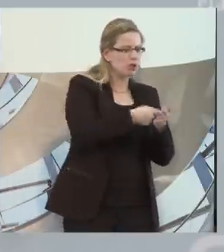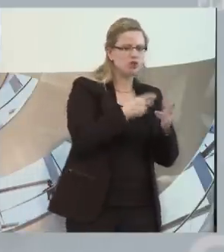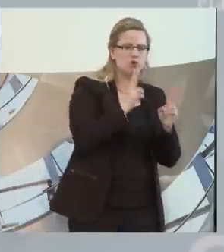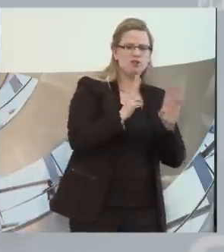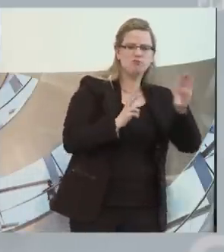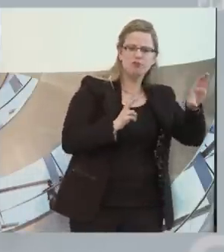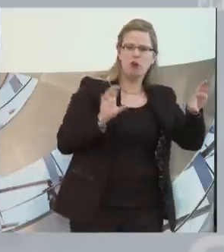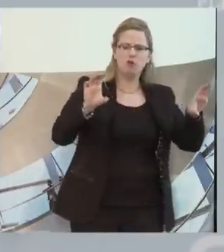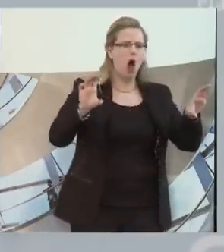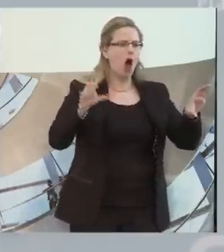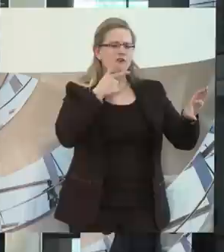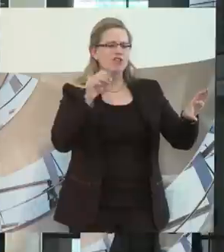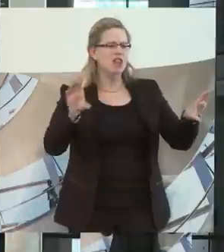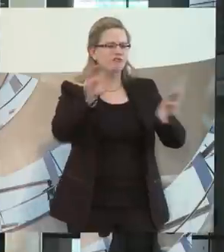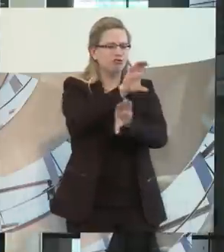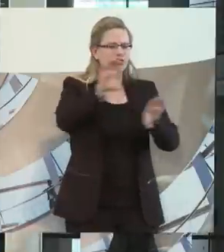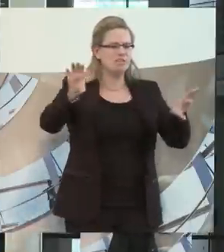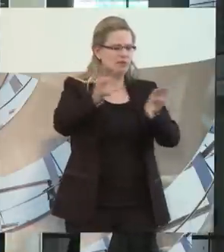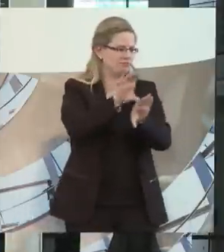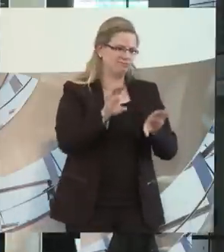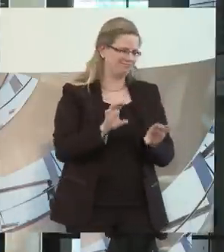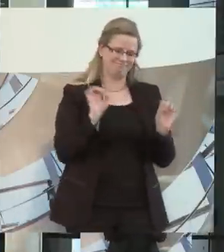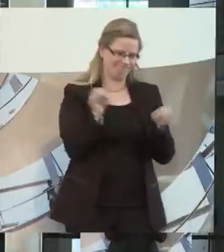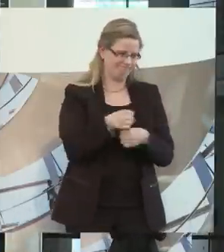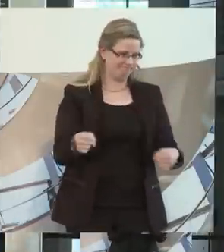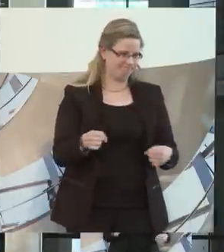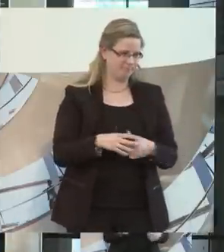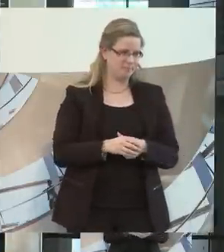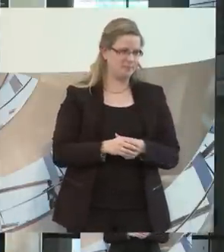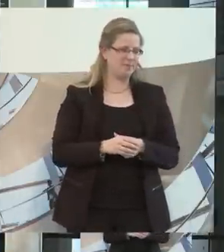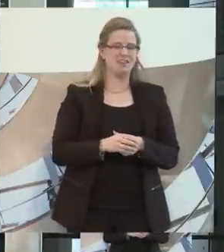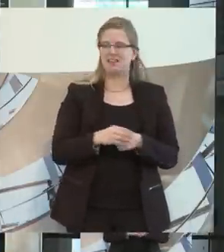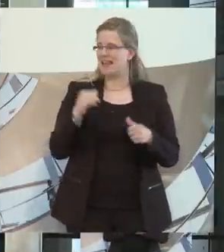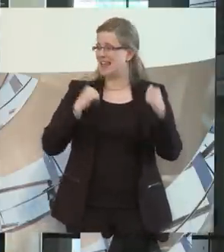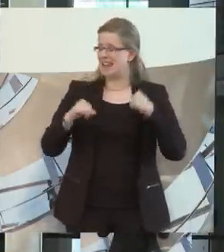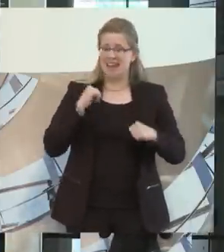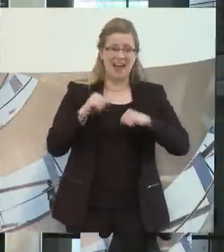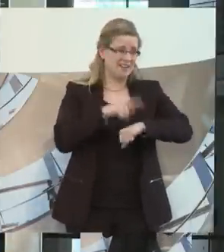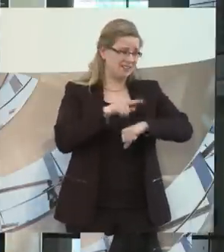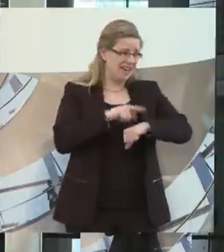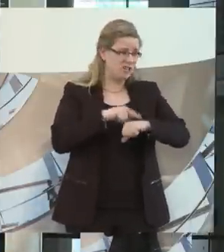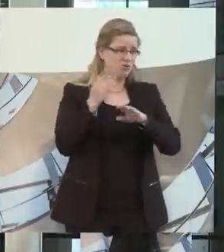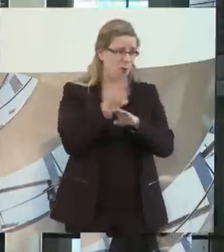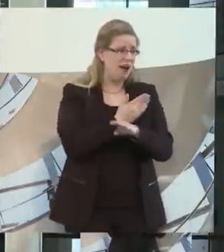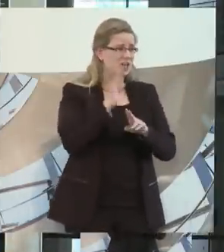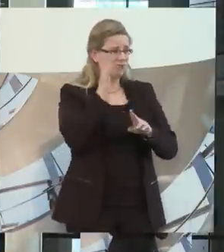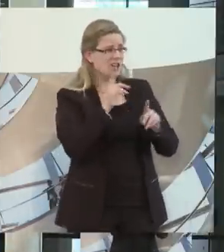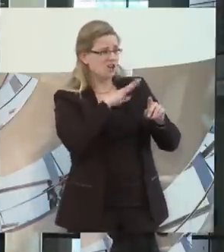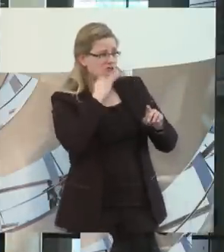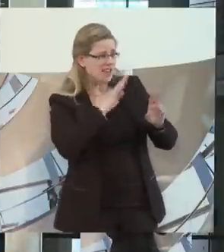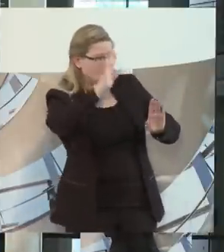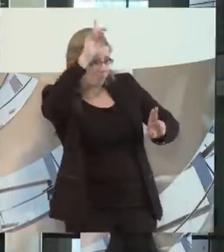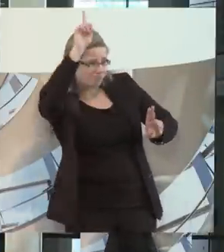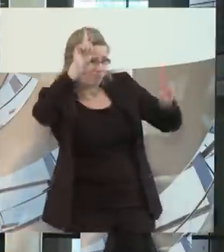Leute haben nichts davon gemerkt. So, wir sind jetzt mit der Zeit schon um, leider. Es gab noch verschiedene Wortmeldungen. Ich würde Sie bitten,